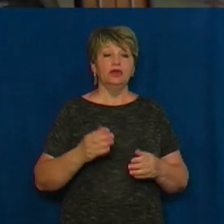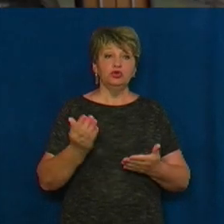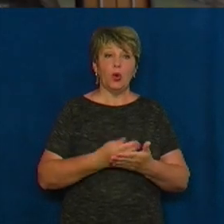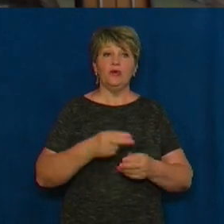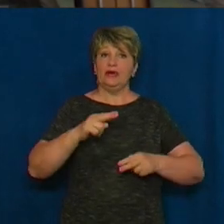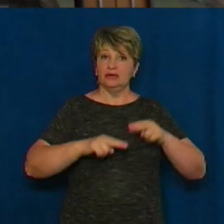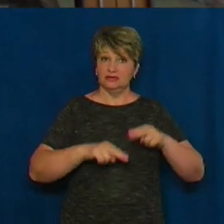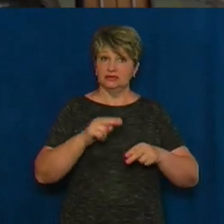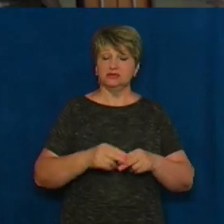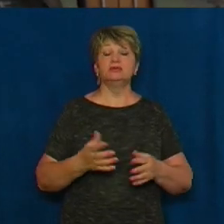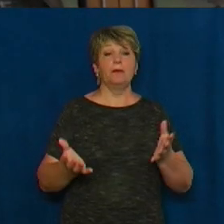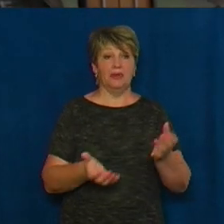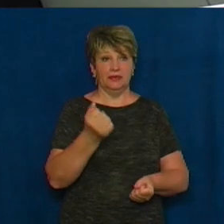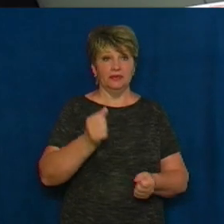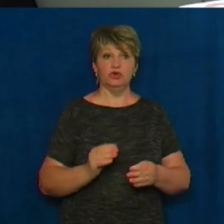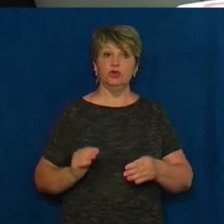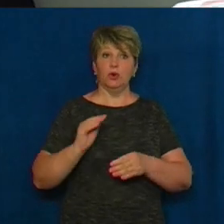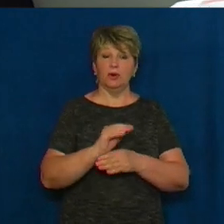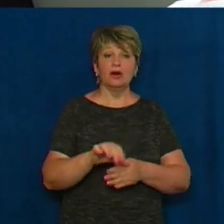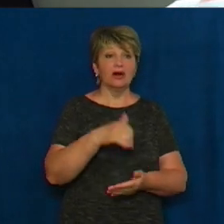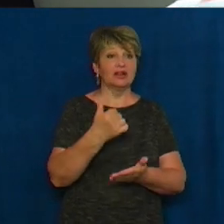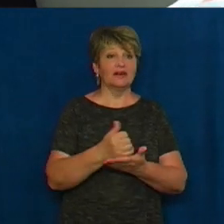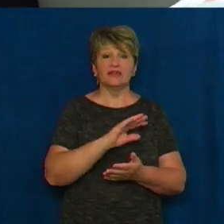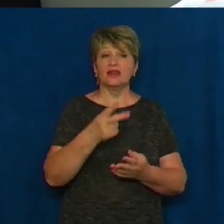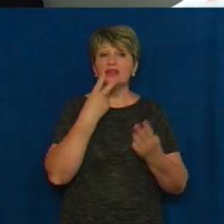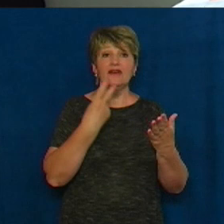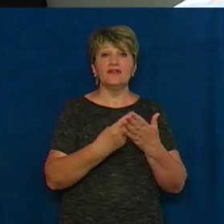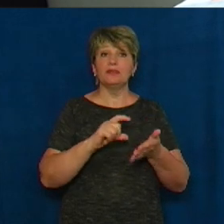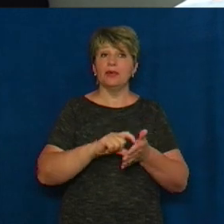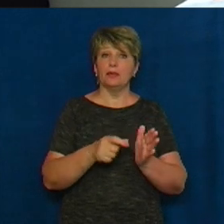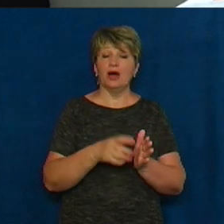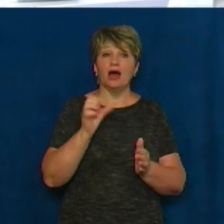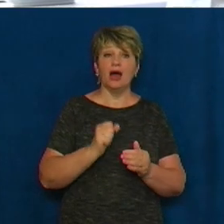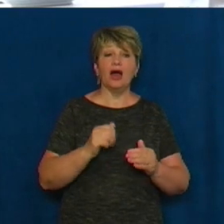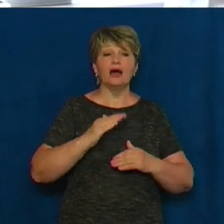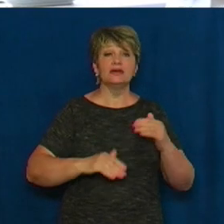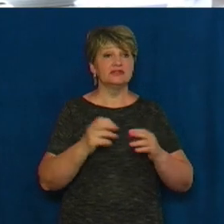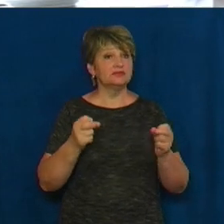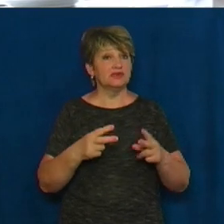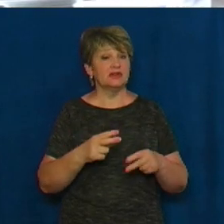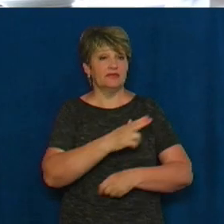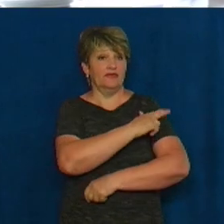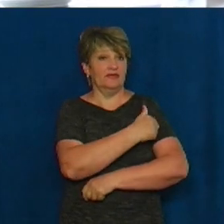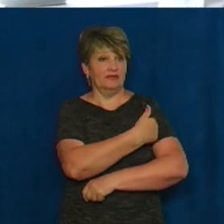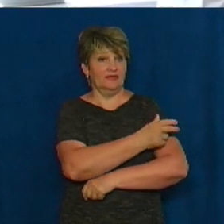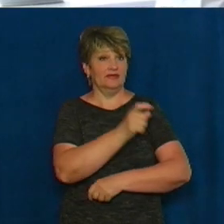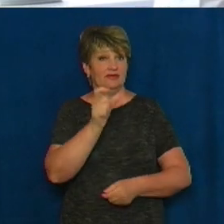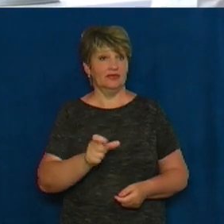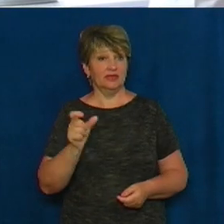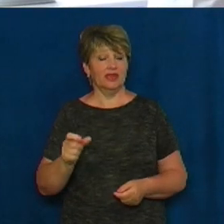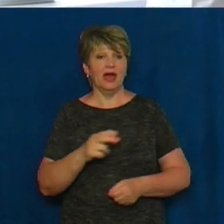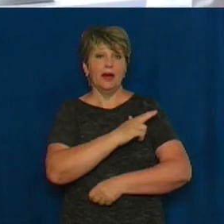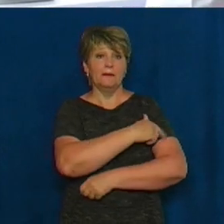підтримує. Чоловік додає, головне не вигляд приміщення, а фаховість медиків. Медсестра Олена Манцик цю думку